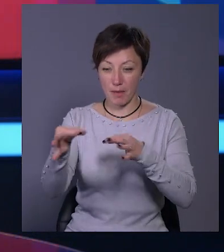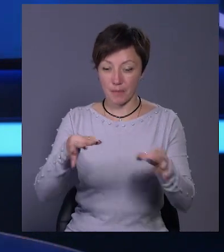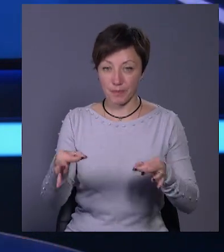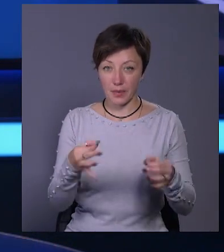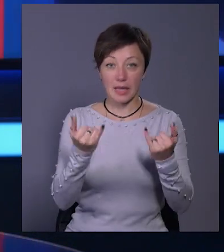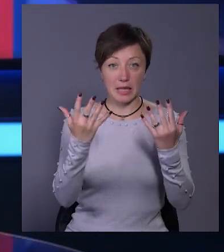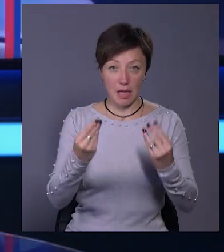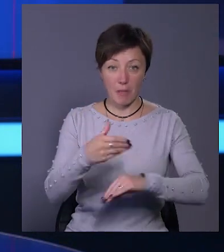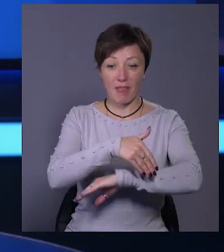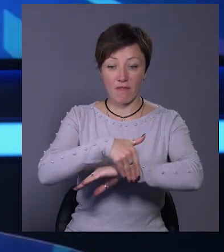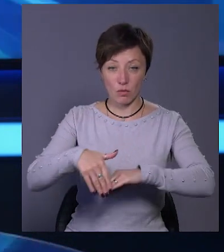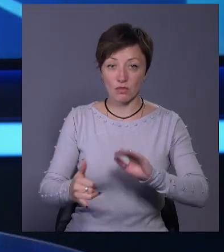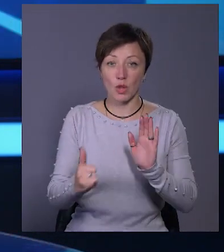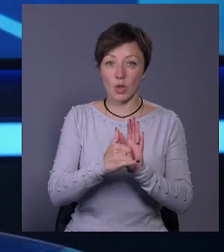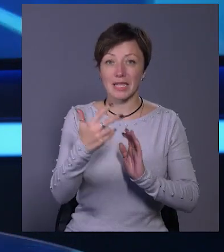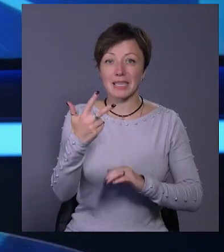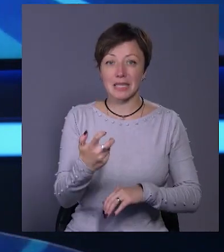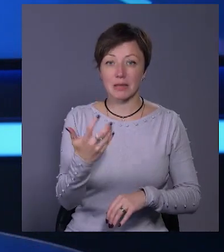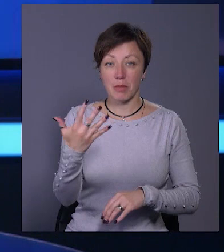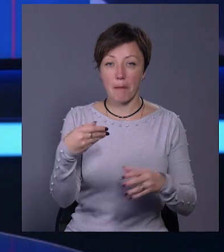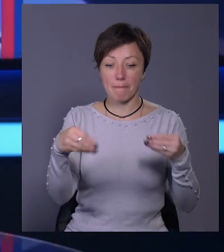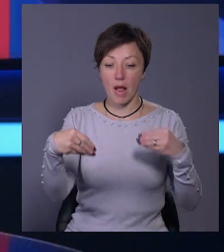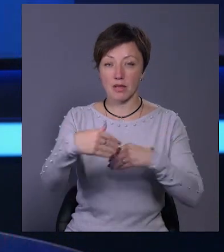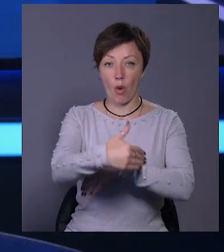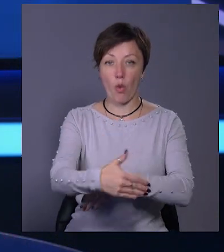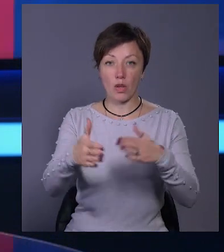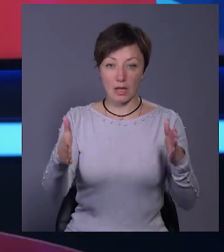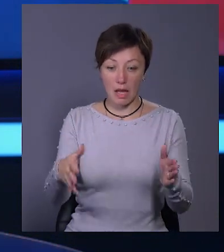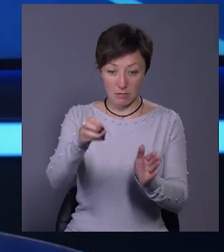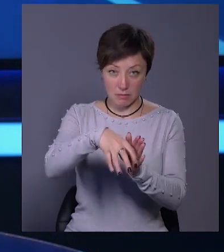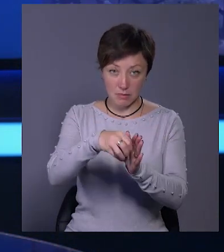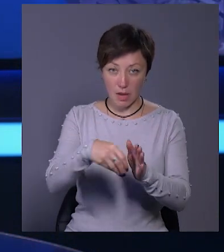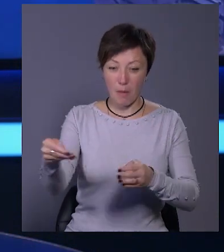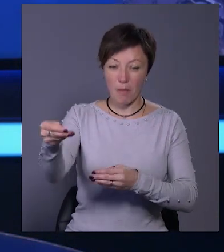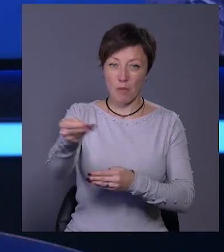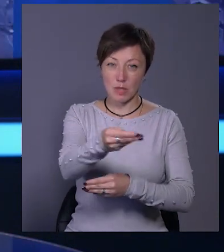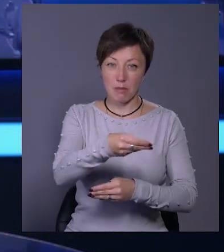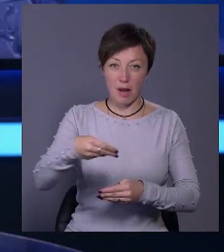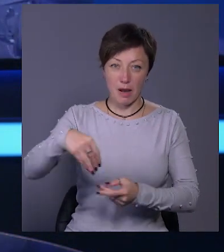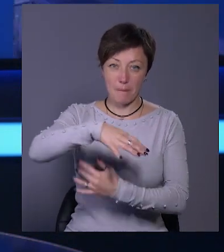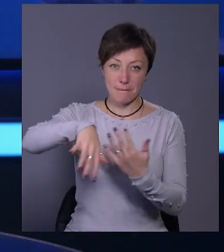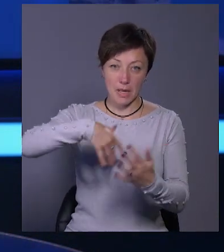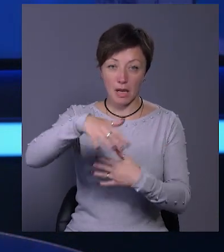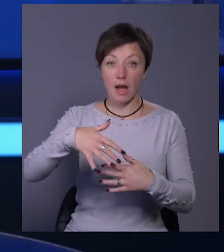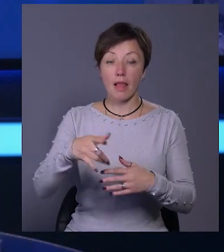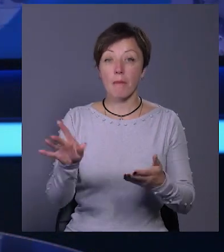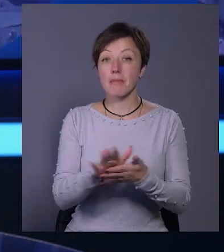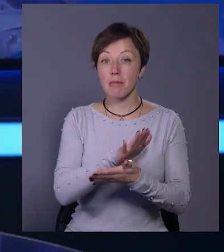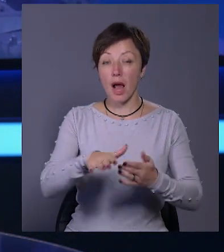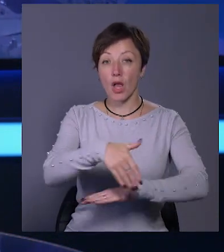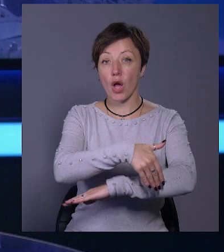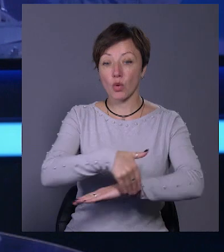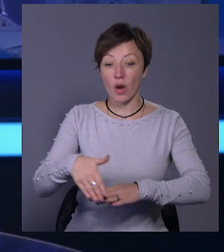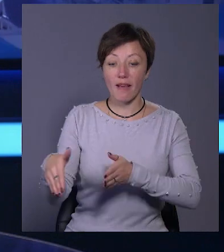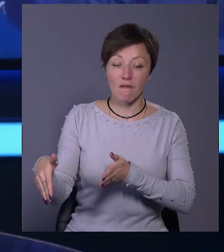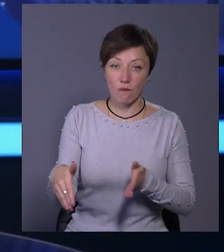Днями на вулицях міста встановлять 305 пластикових контейнерів для зберігання посипальних матеріалів. На прибирання доріг та